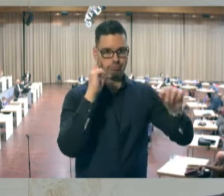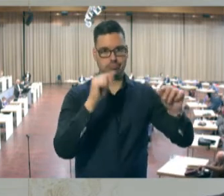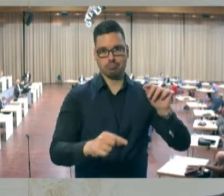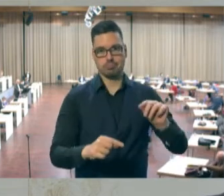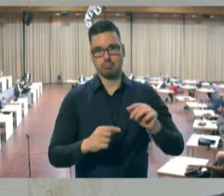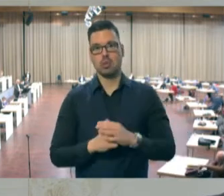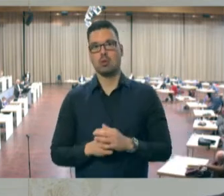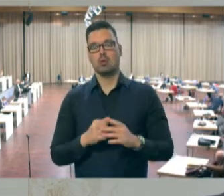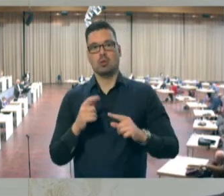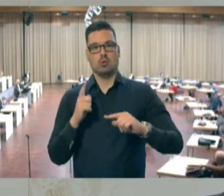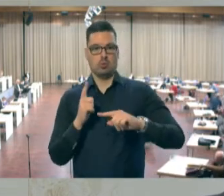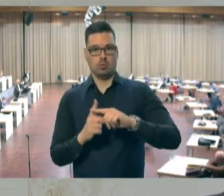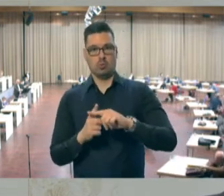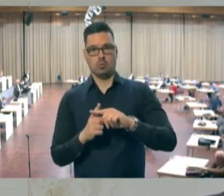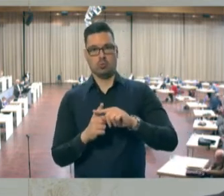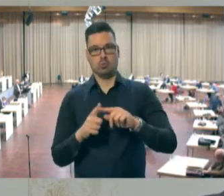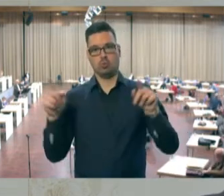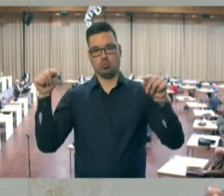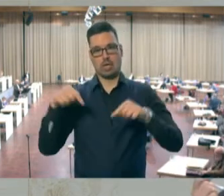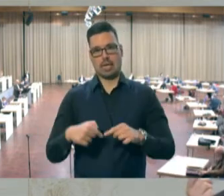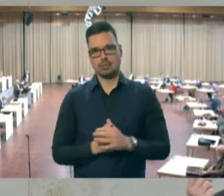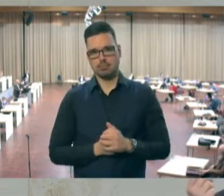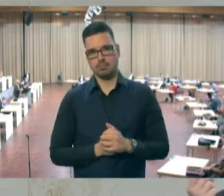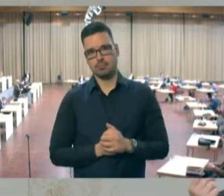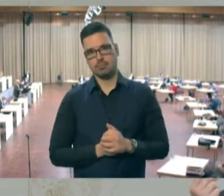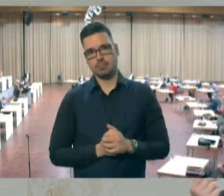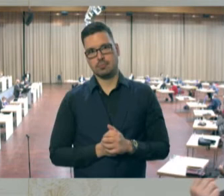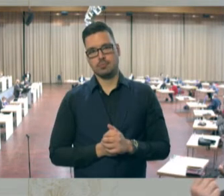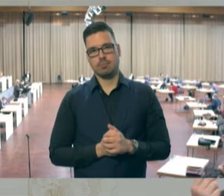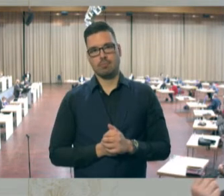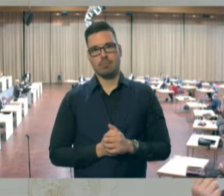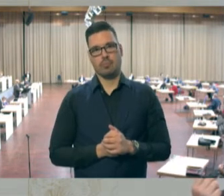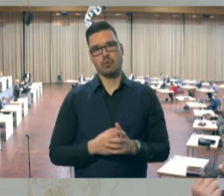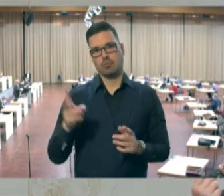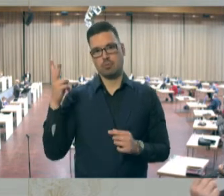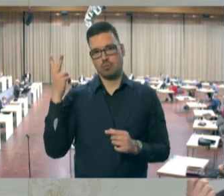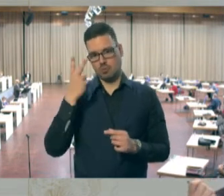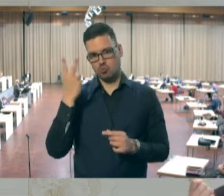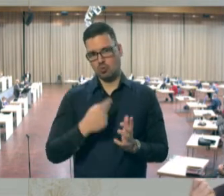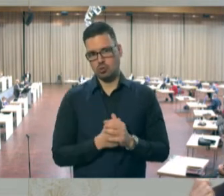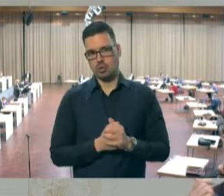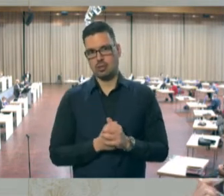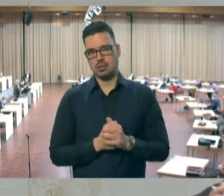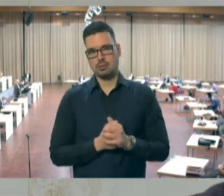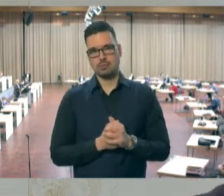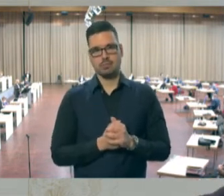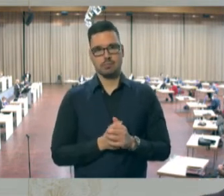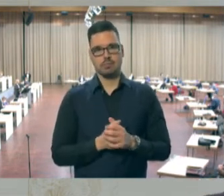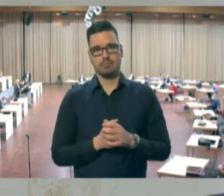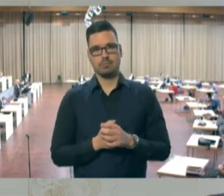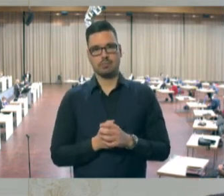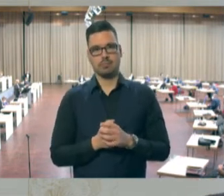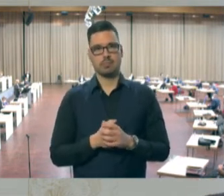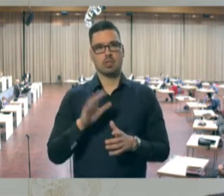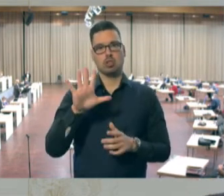und bewundernd untergehen. Also ihr werdet, sie werden es mitgekriegt haben, das ist ein Lied von der Glocke, das habe ich als